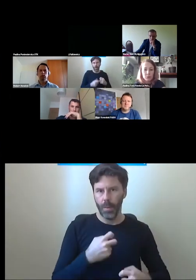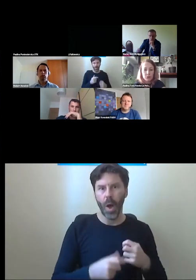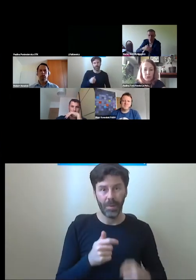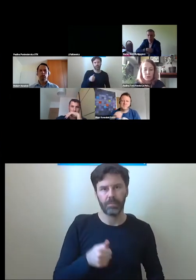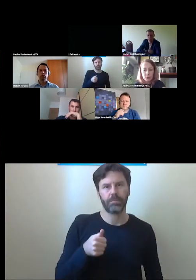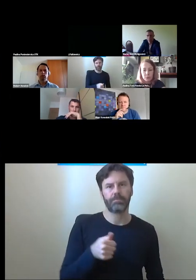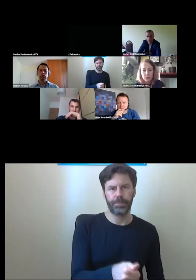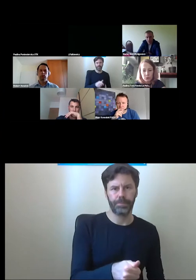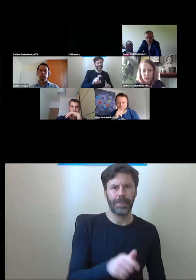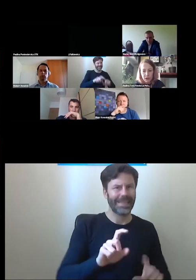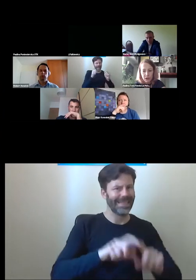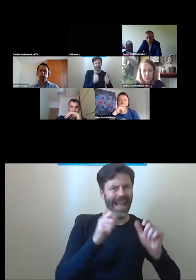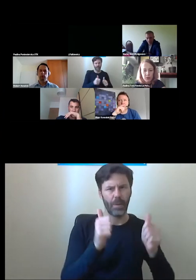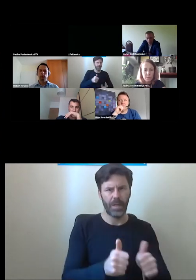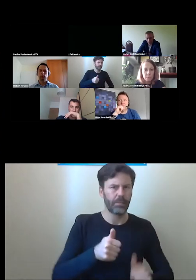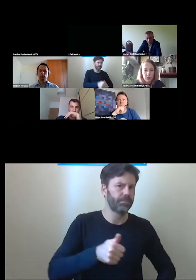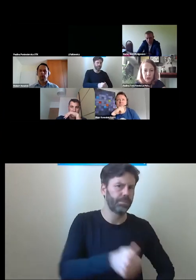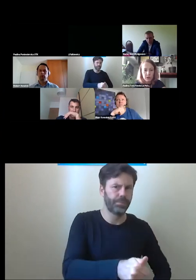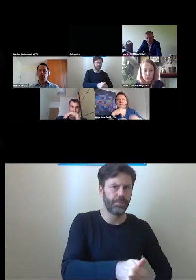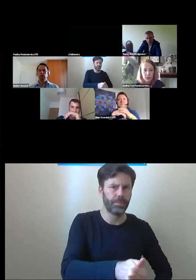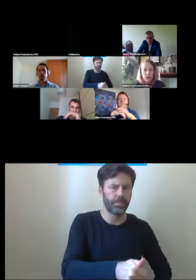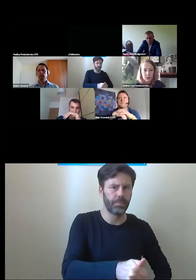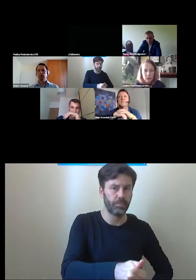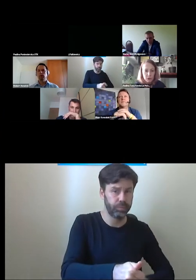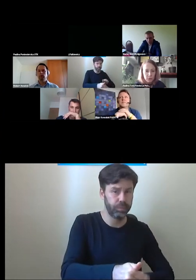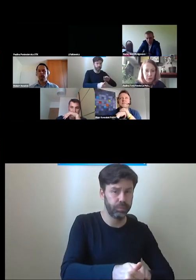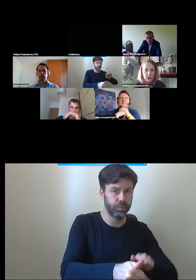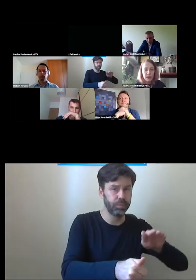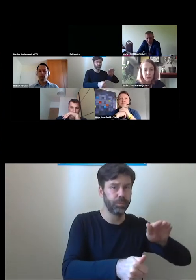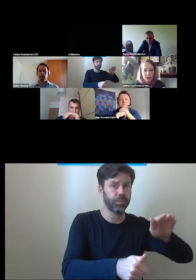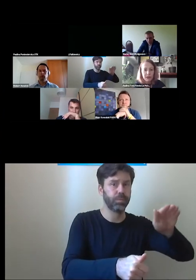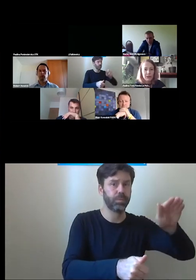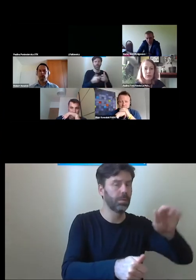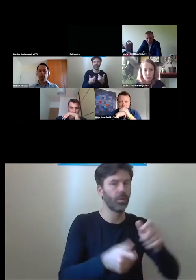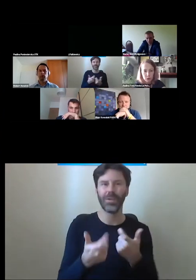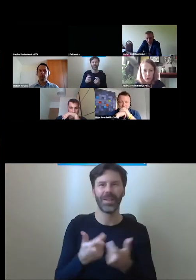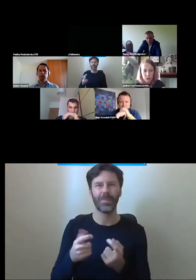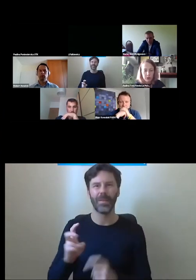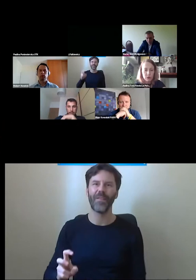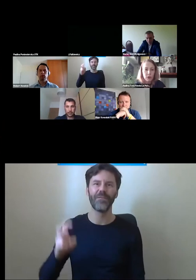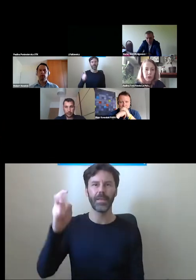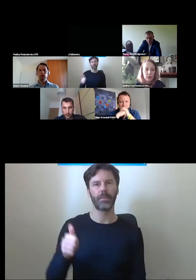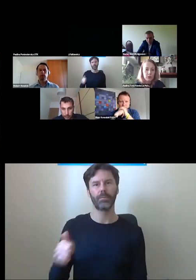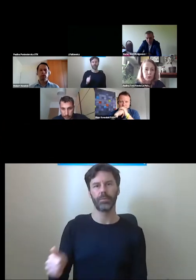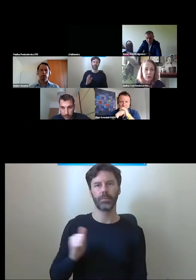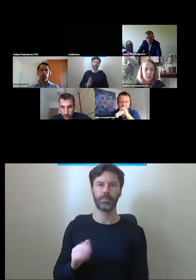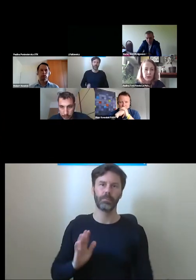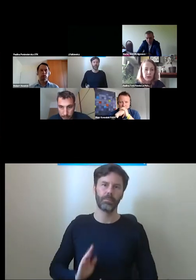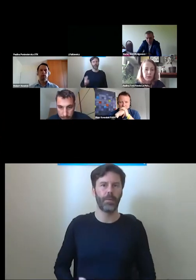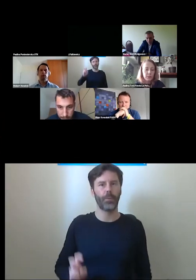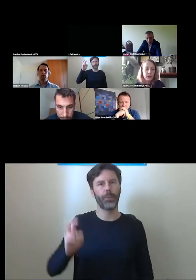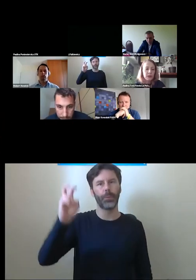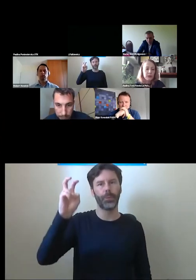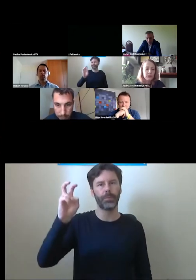przycisku, żeby podnośnik jechał. Nie działa to jak winda, to znaczy wciskam i jadę, tylko muszę trzymać przycisk